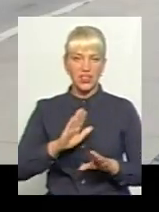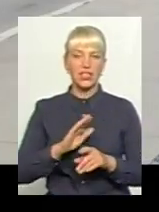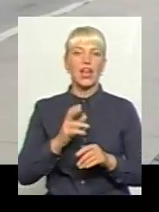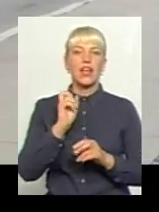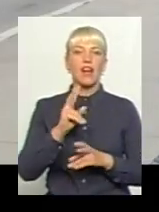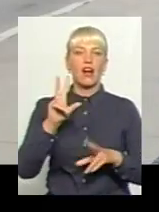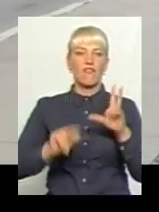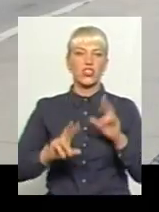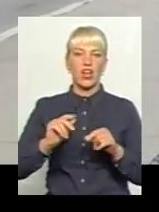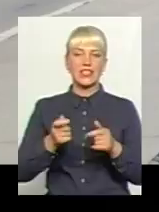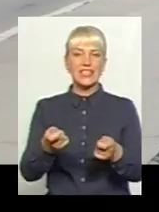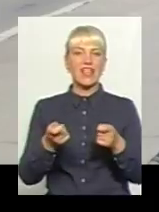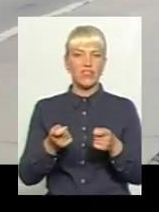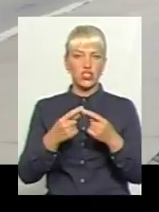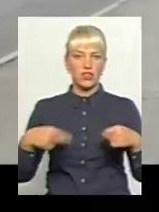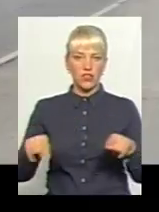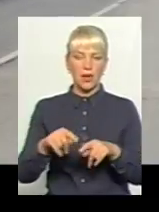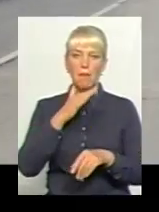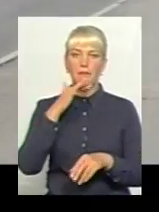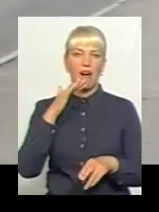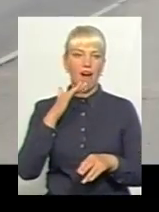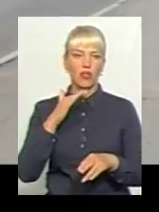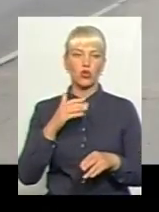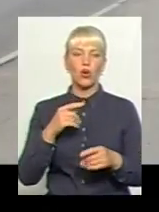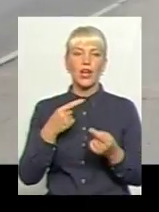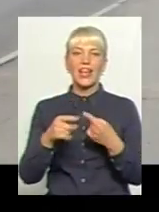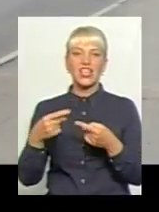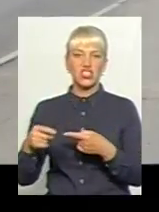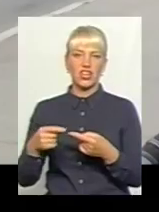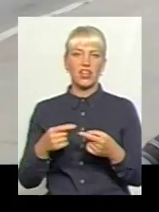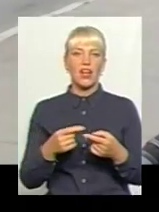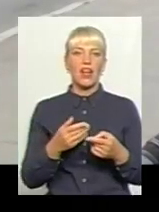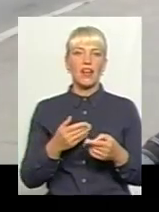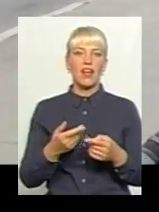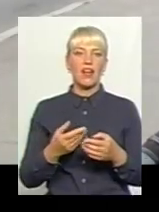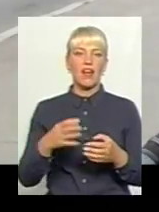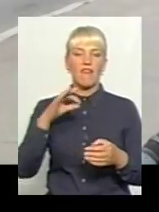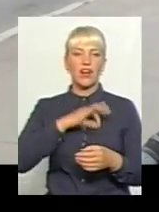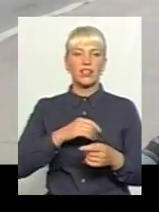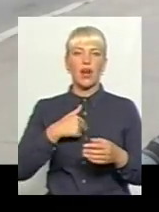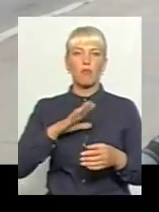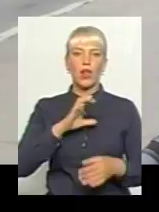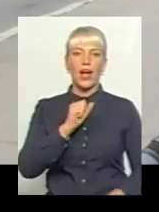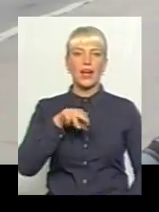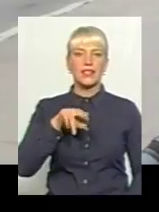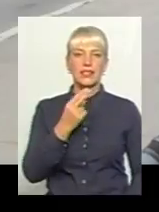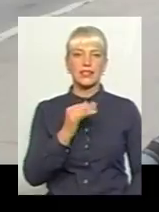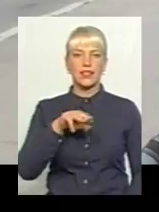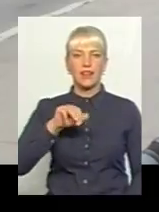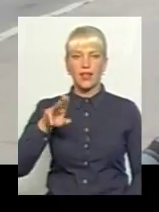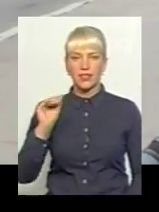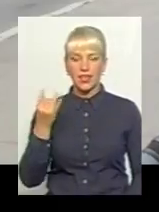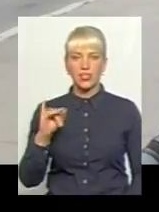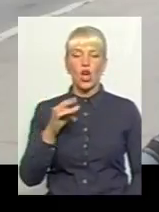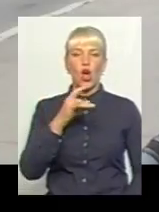завідуючі відділень. Дуже багато побічних ефектів. Я знаходилася на ацетатному розчині десь біля шести